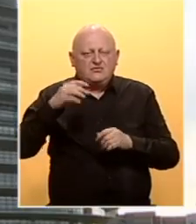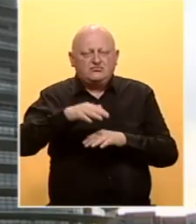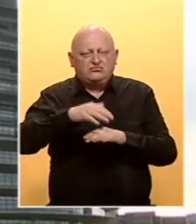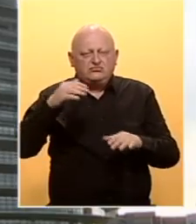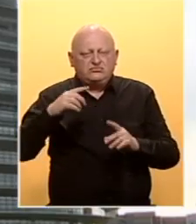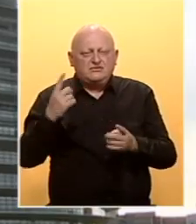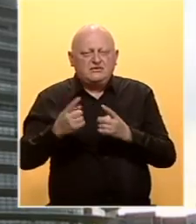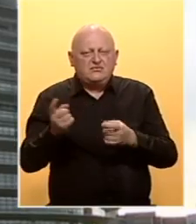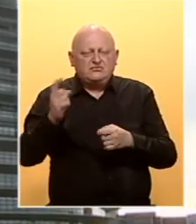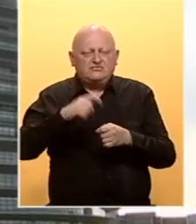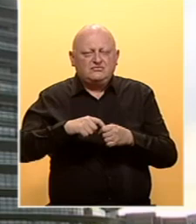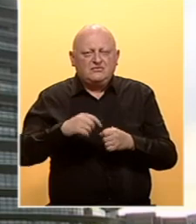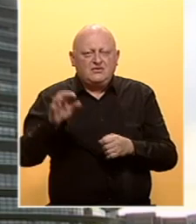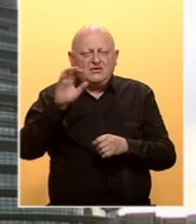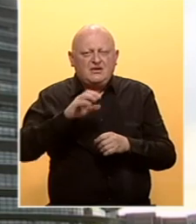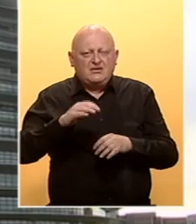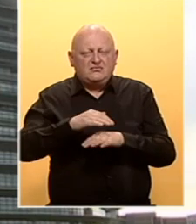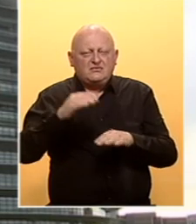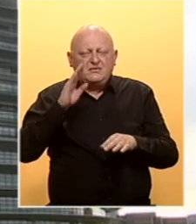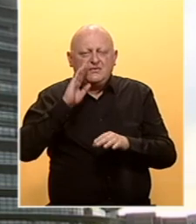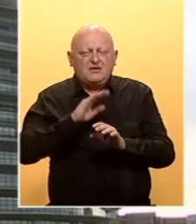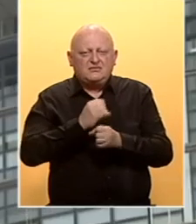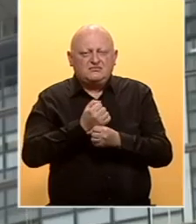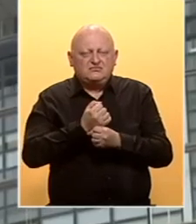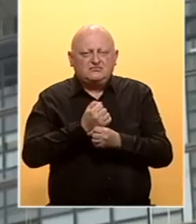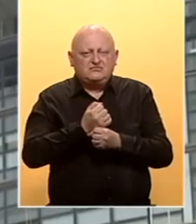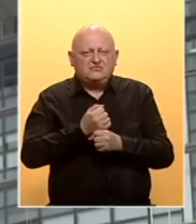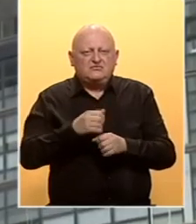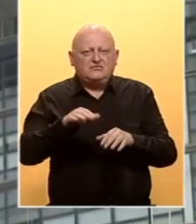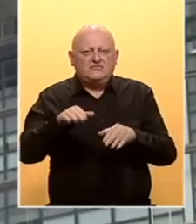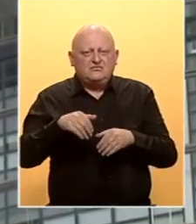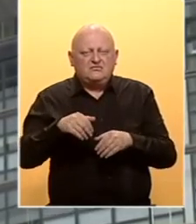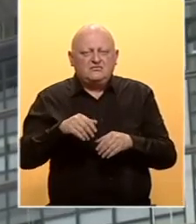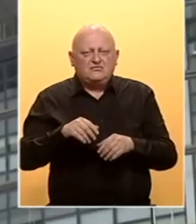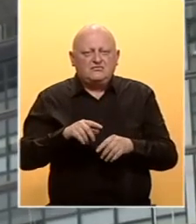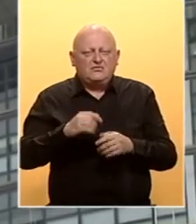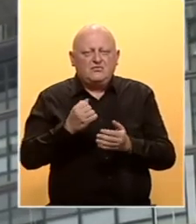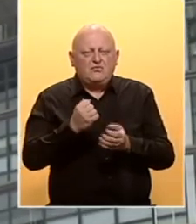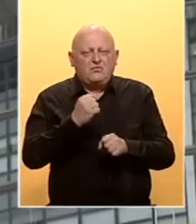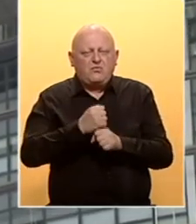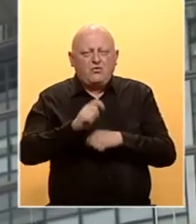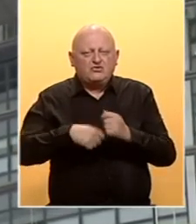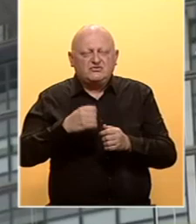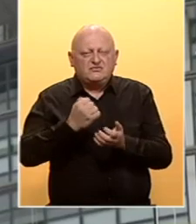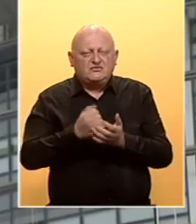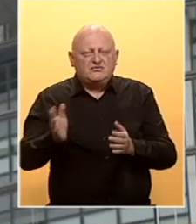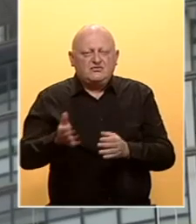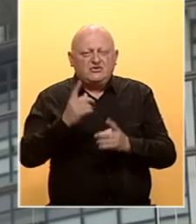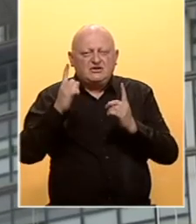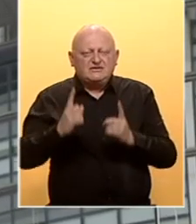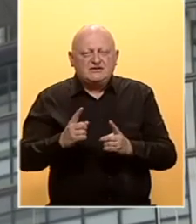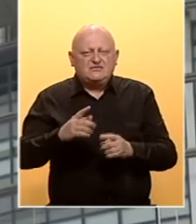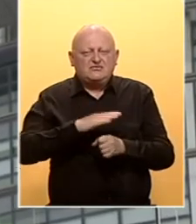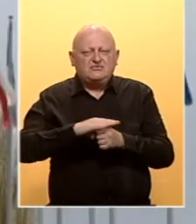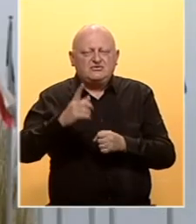za stabilizaciju i predruživanje između Evropskog i parlamenta BiH usvojili poslovnik o radu. Tako je otklonjen višegodišnji zastoj i